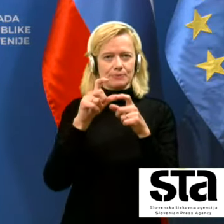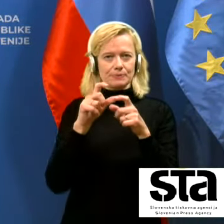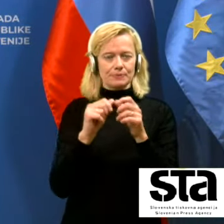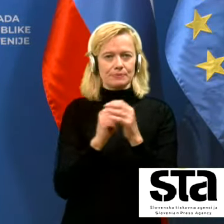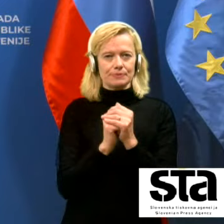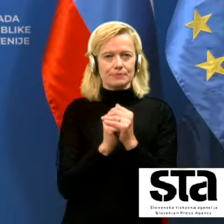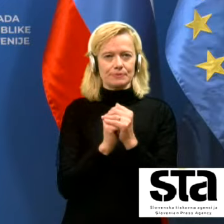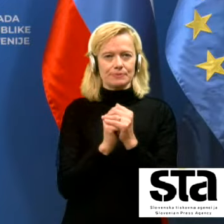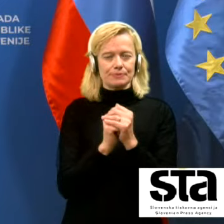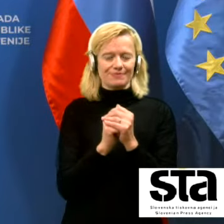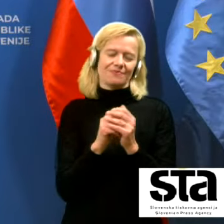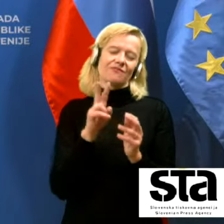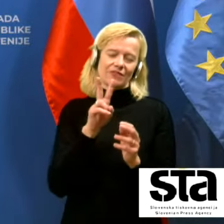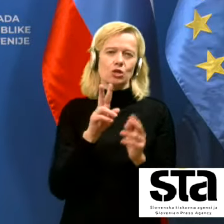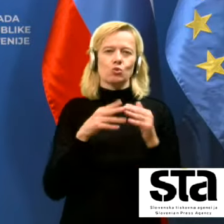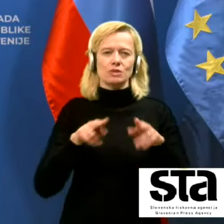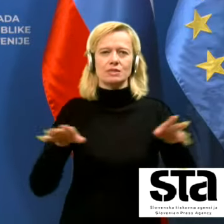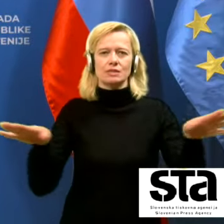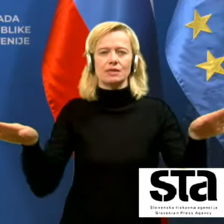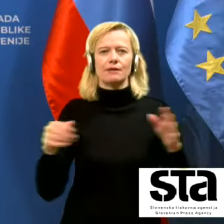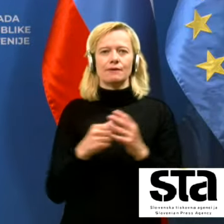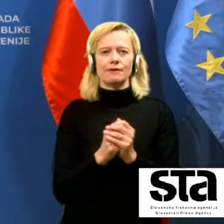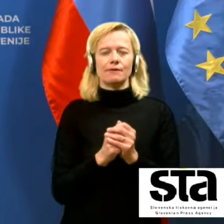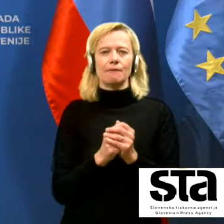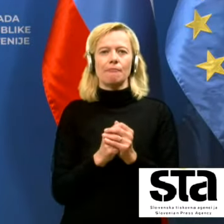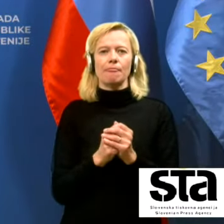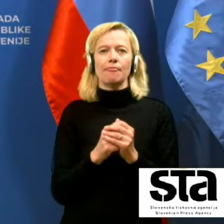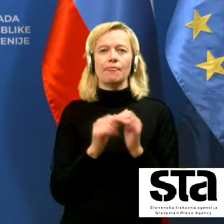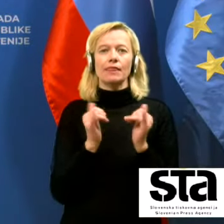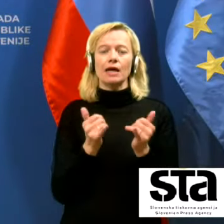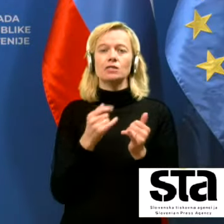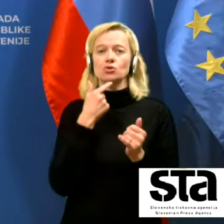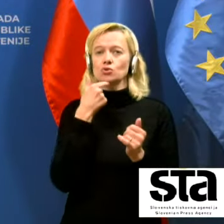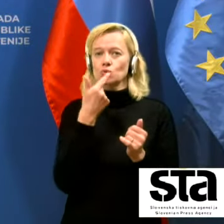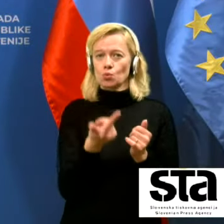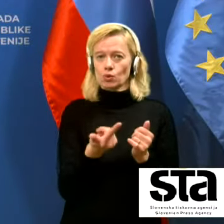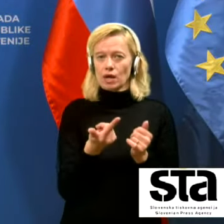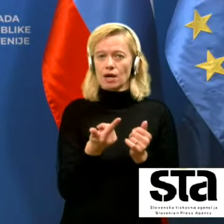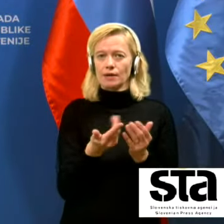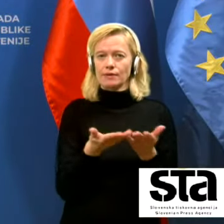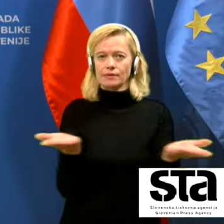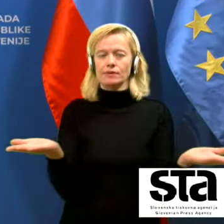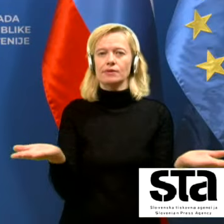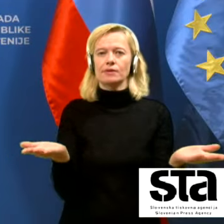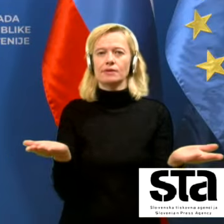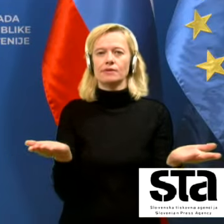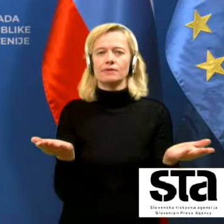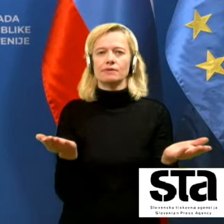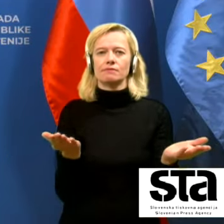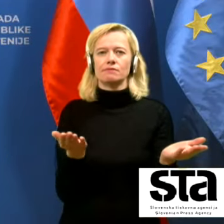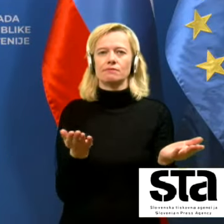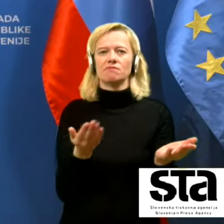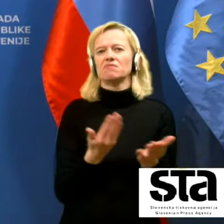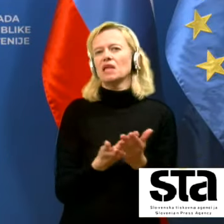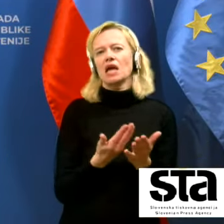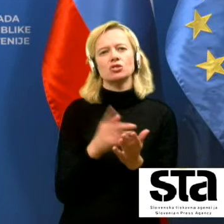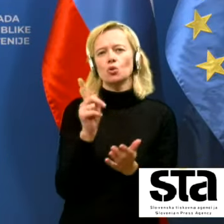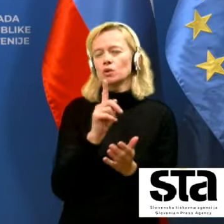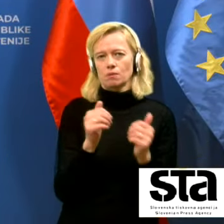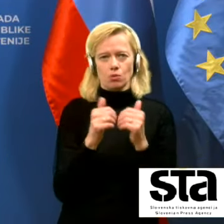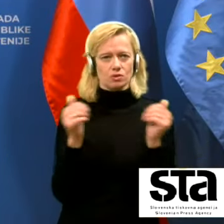tega virusa da zunaj dejansko ni ni posebno velike